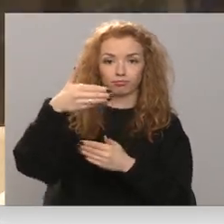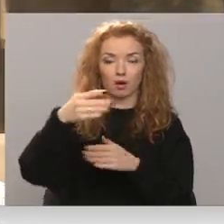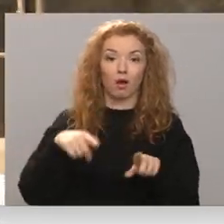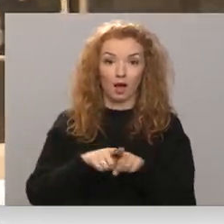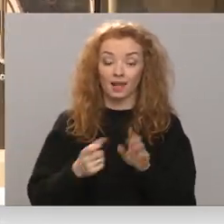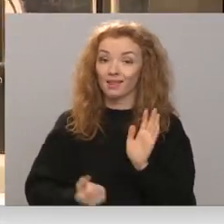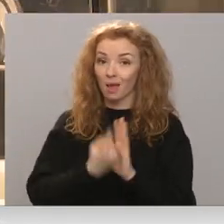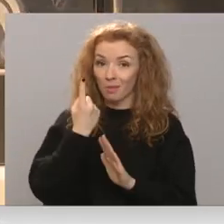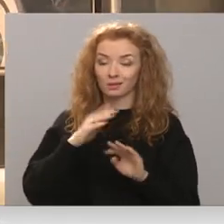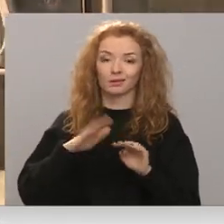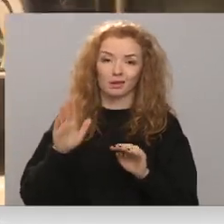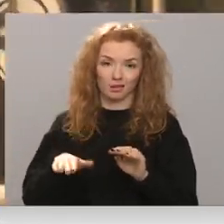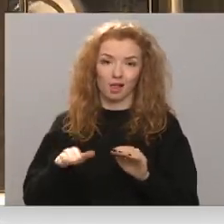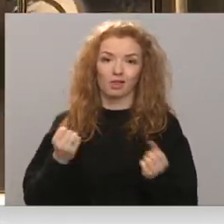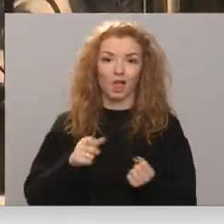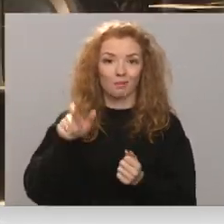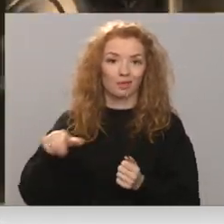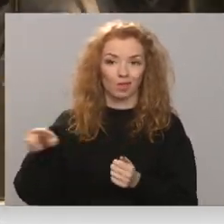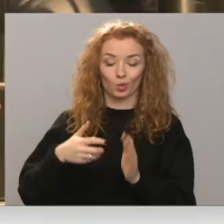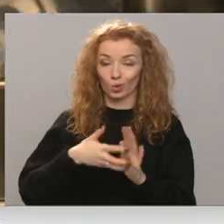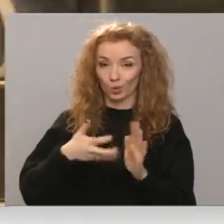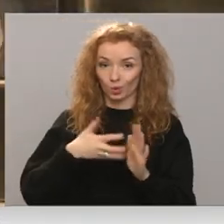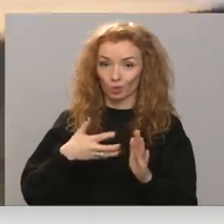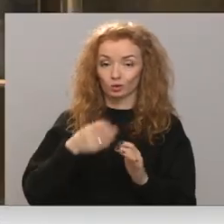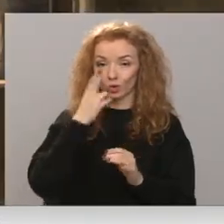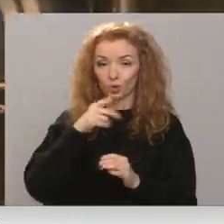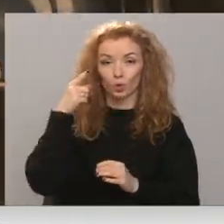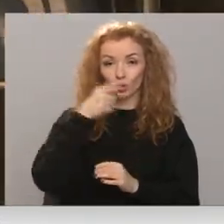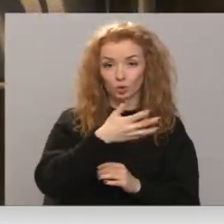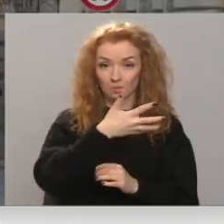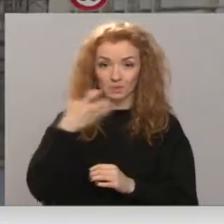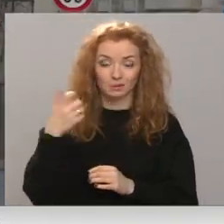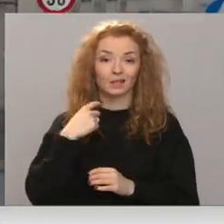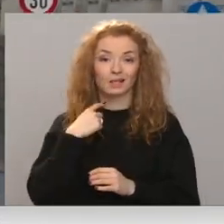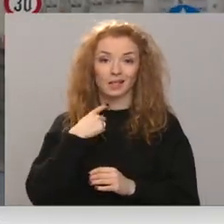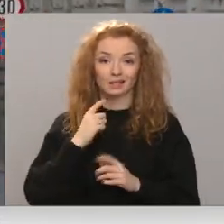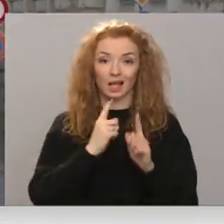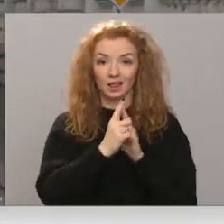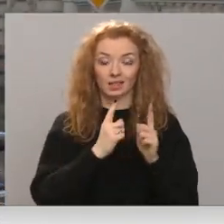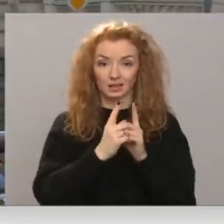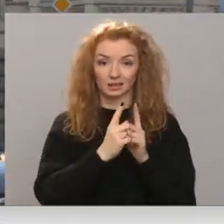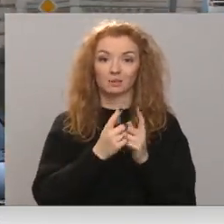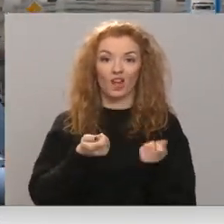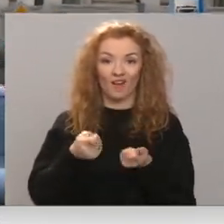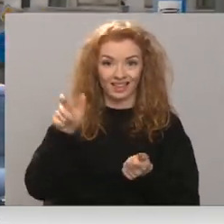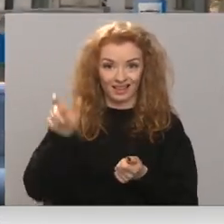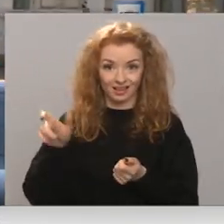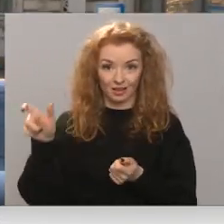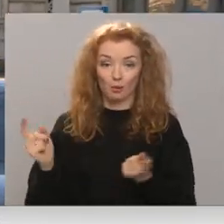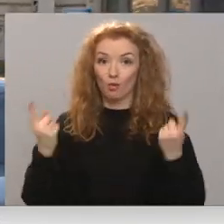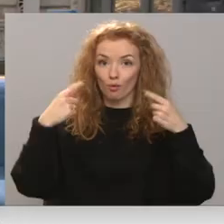Iemesls šīm izmaiņām – darbinieku trūkums. No 1500 Rīgas satiksmai sabiedriskā transporta vadītājiem